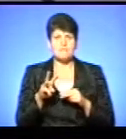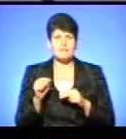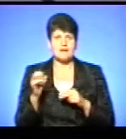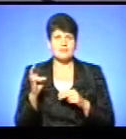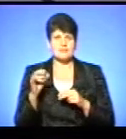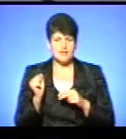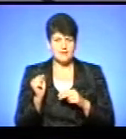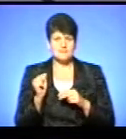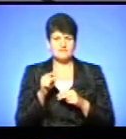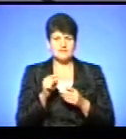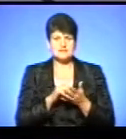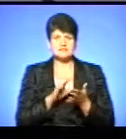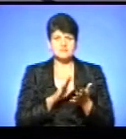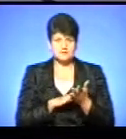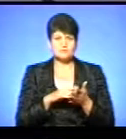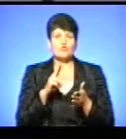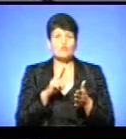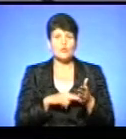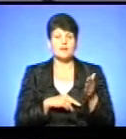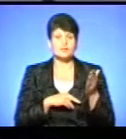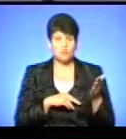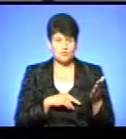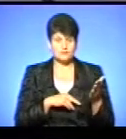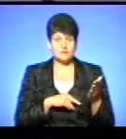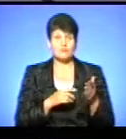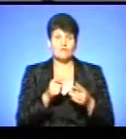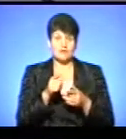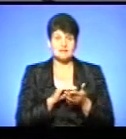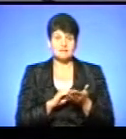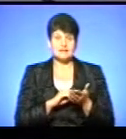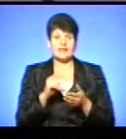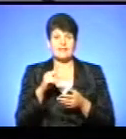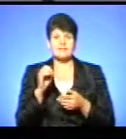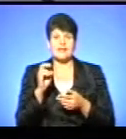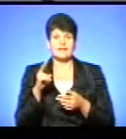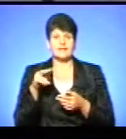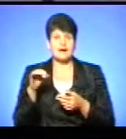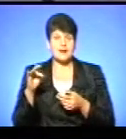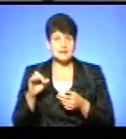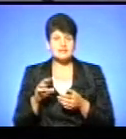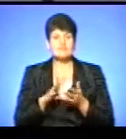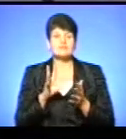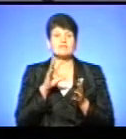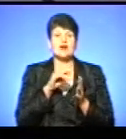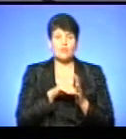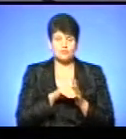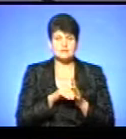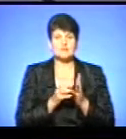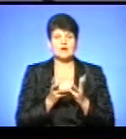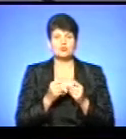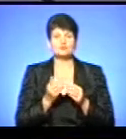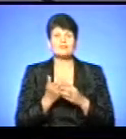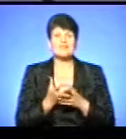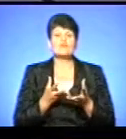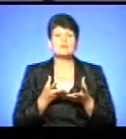відповідно, фіксується в фіскальній службі, або ви його фіксуєте в декларацію, і він враховується при розрахунку субсидій і